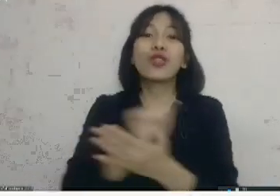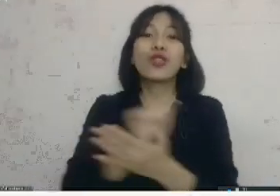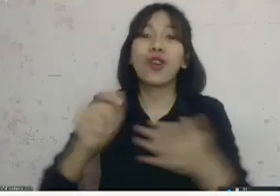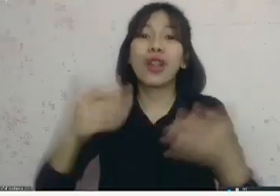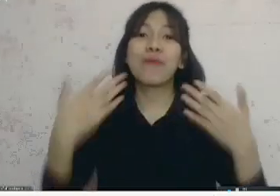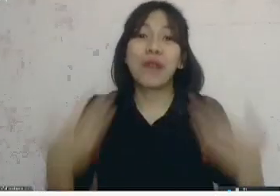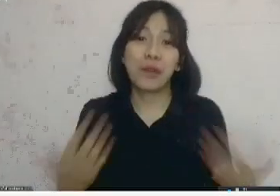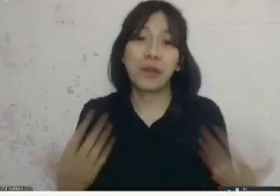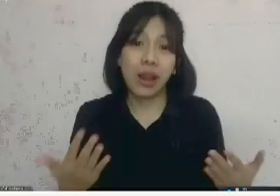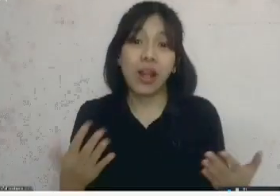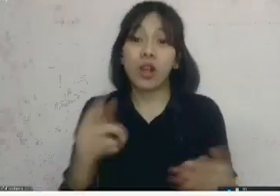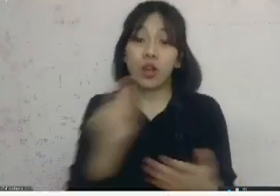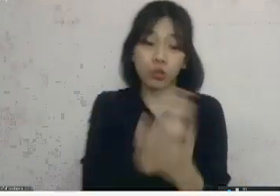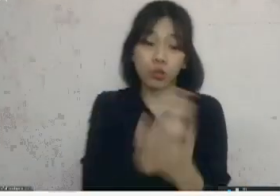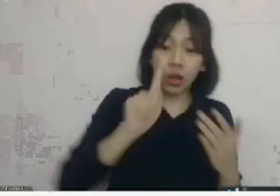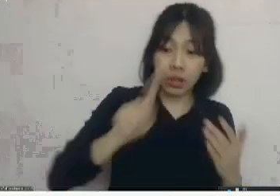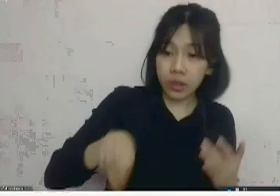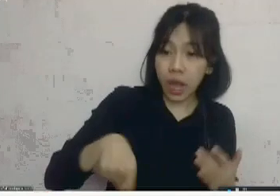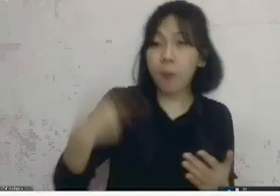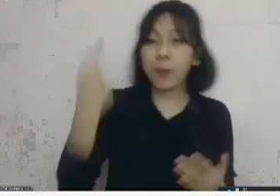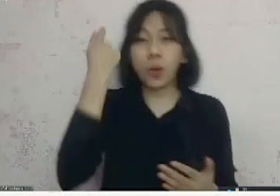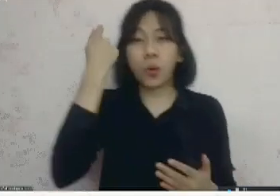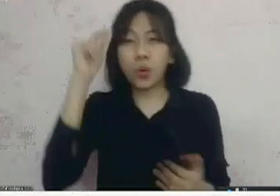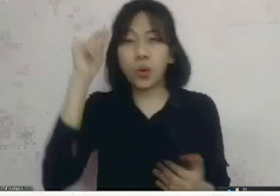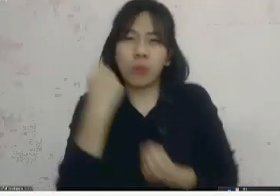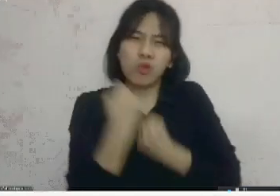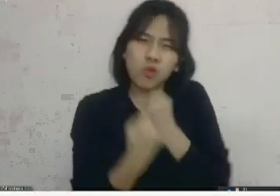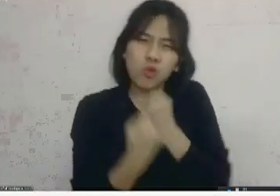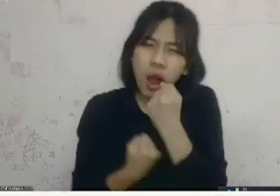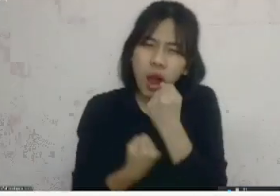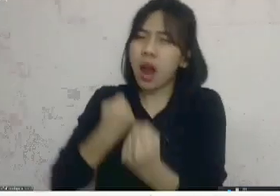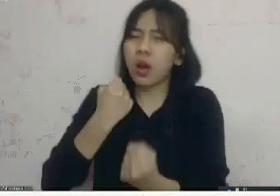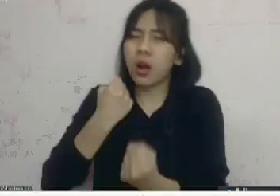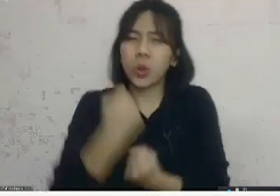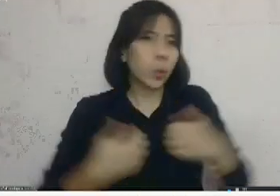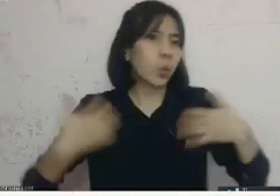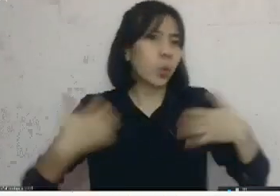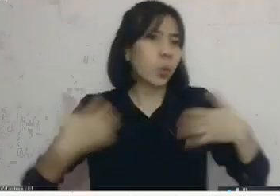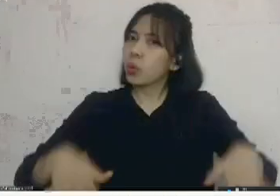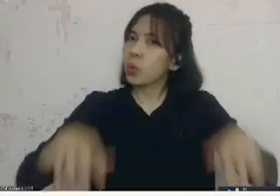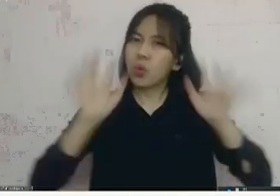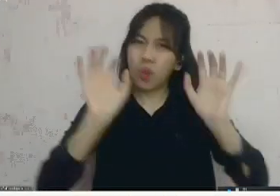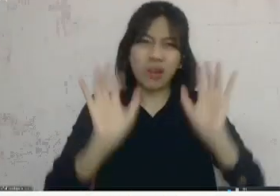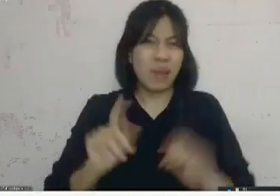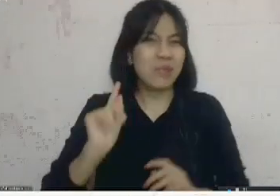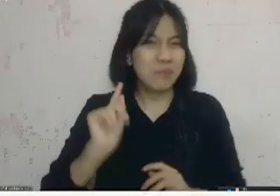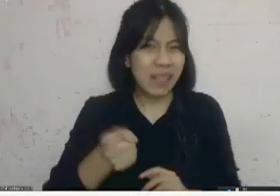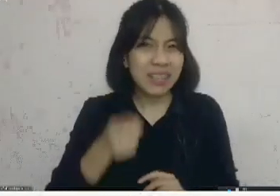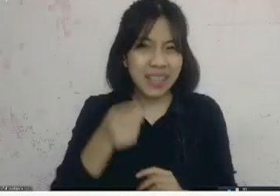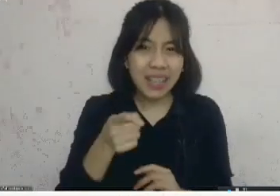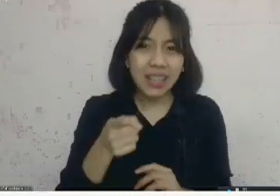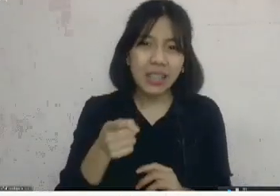bahkan sampai kuliah itu perjuangannya sudah luar biasa gitu ya perjuangan untuk bisa